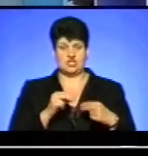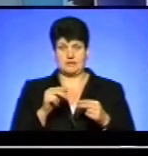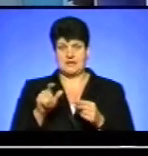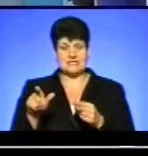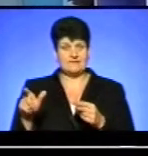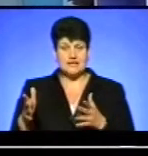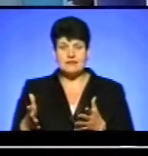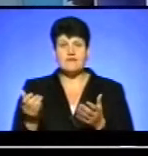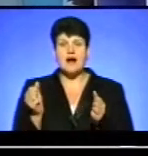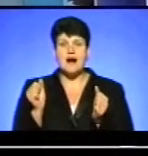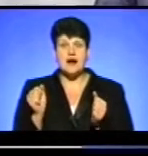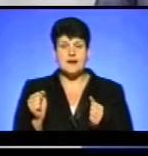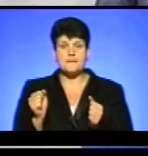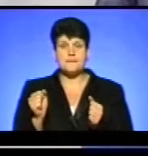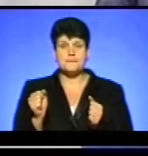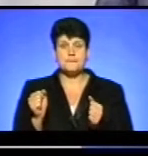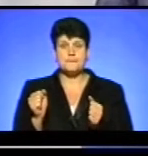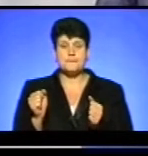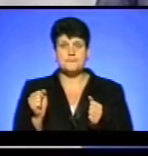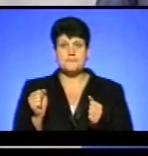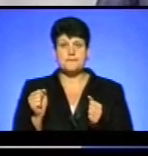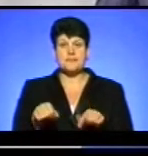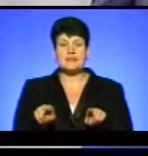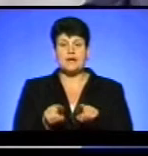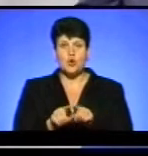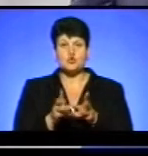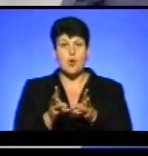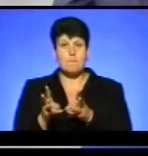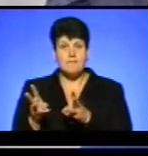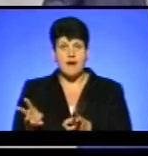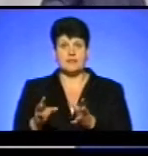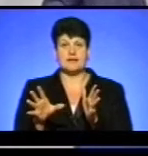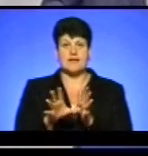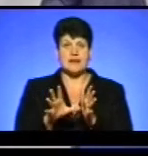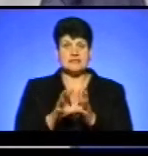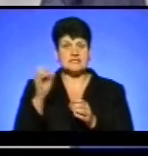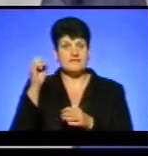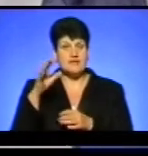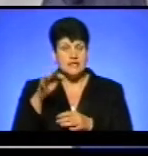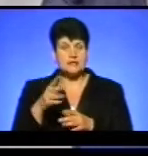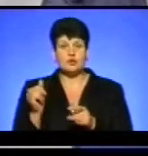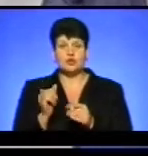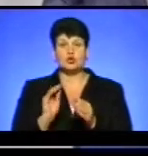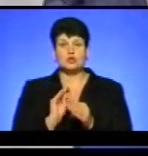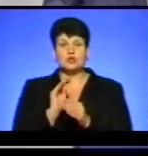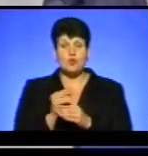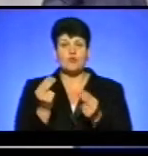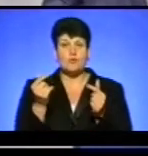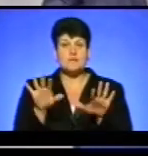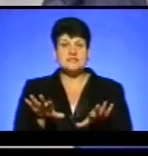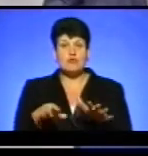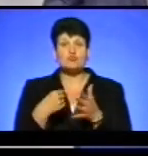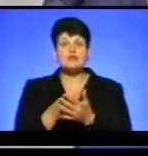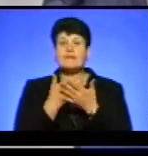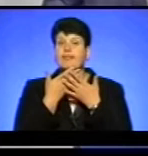енерго, також опалення, світло. Тому додаткових коштів в місцевому бюджеті